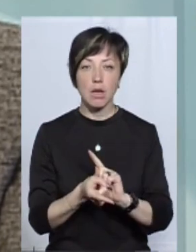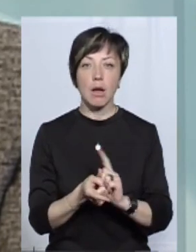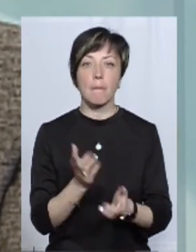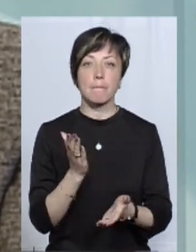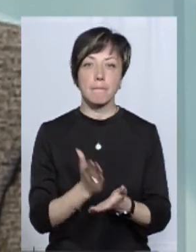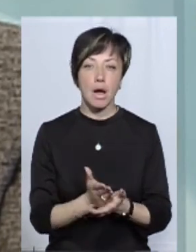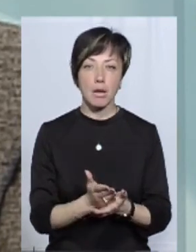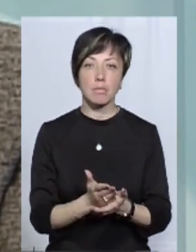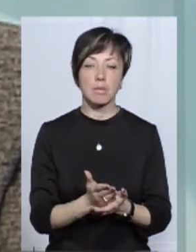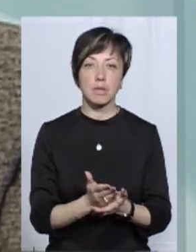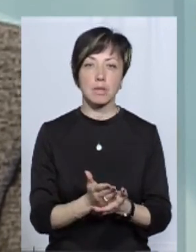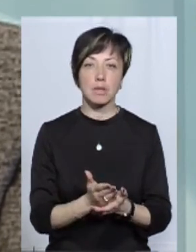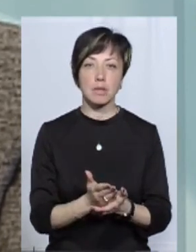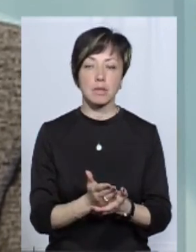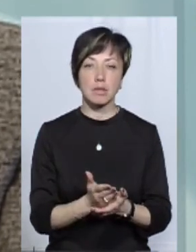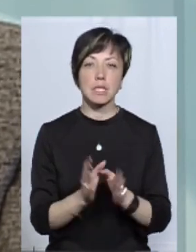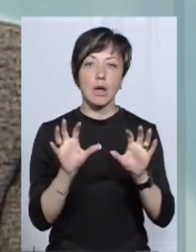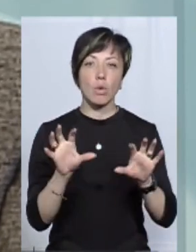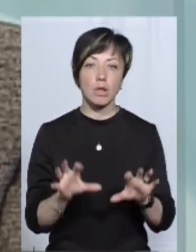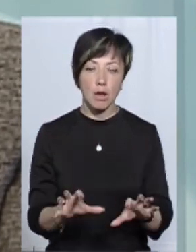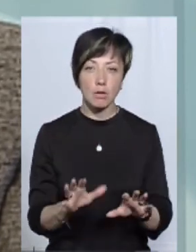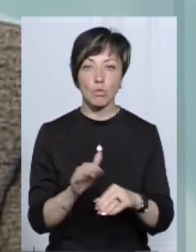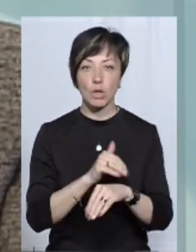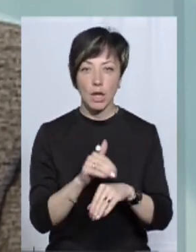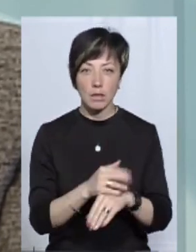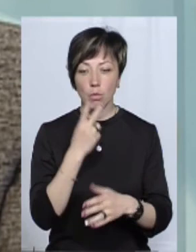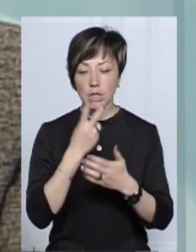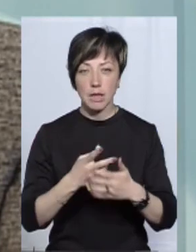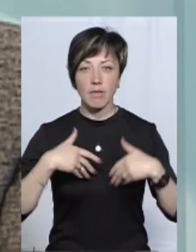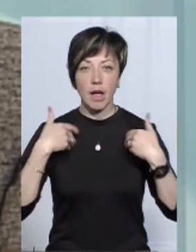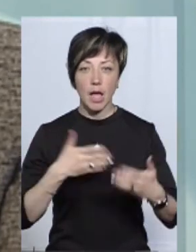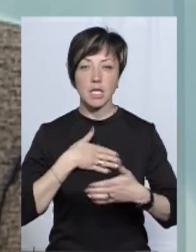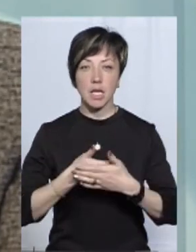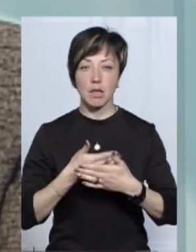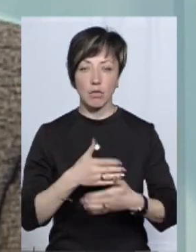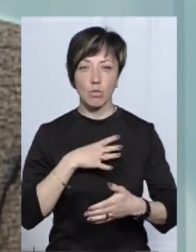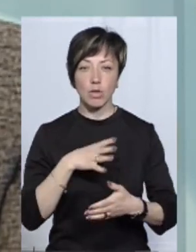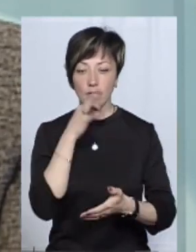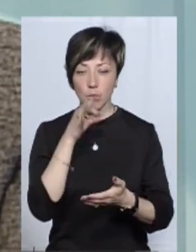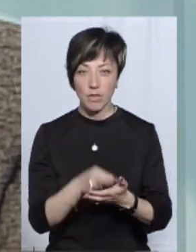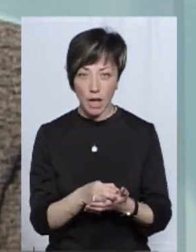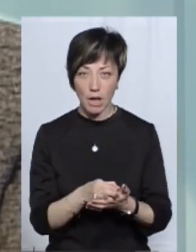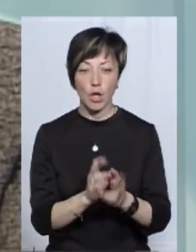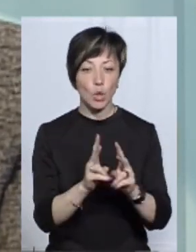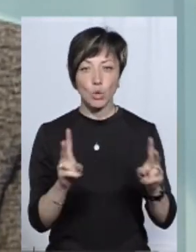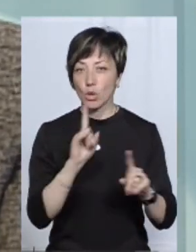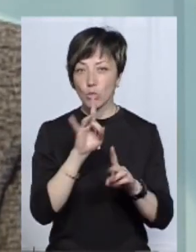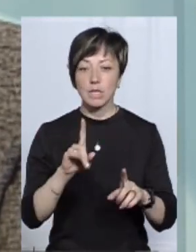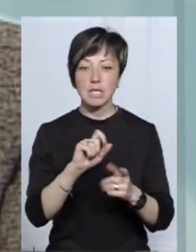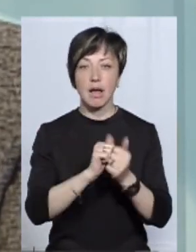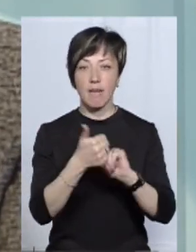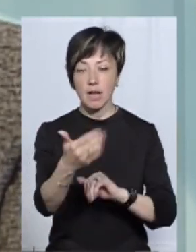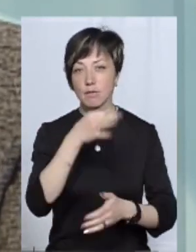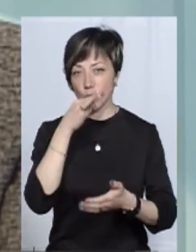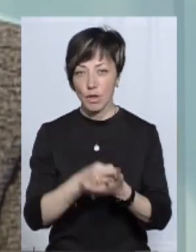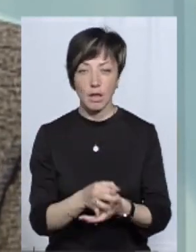маємо на меті буде змінюватися законодавство. Будь ласка, проявляйте ініціативу, будьте відповідальними. Ніхто не буде за вас